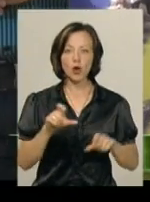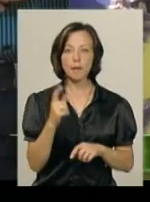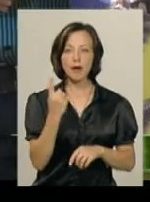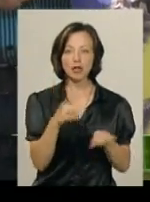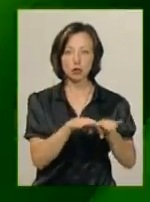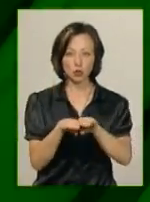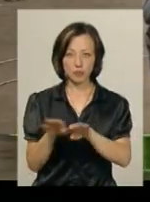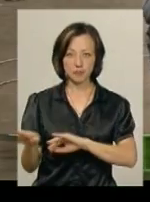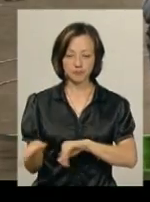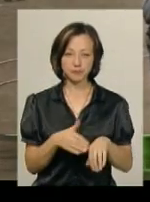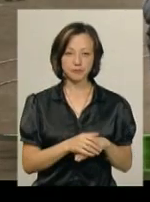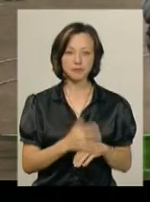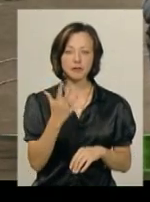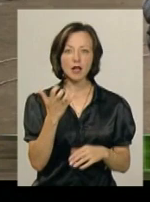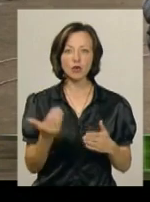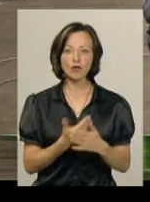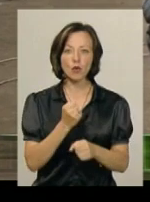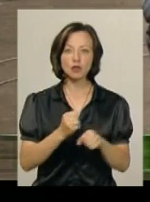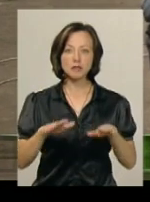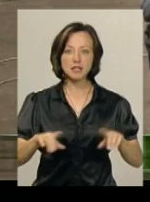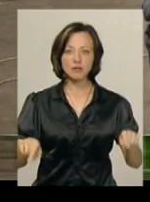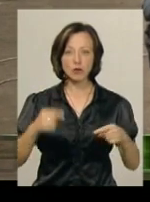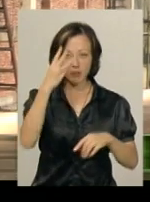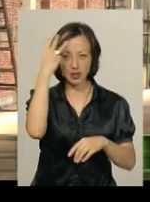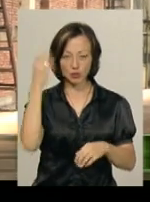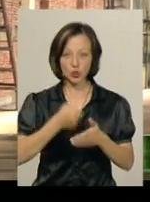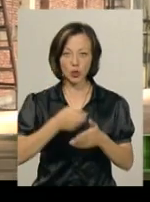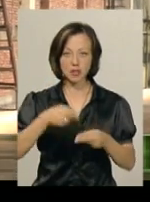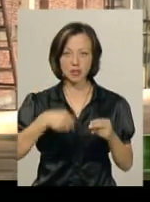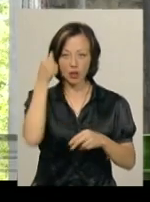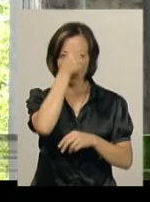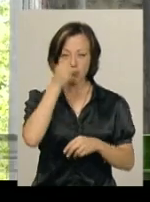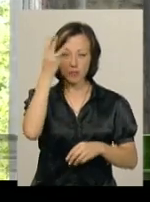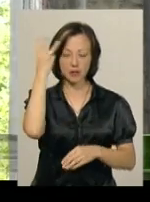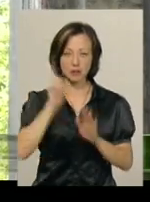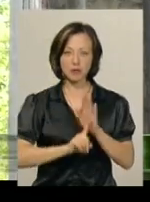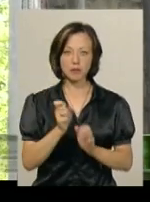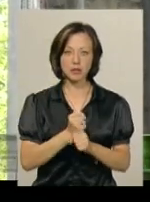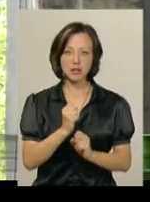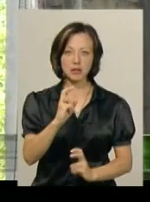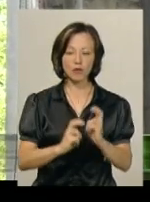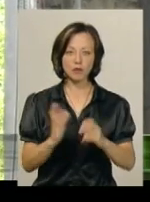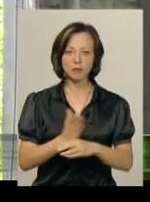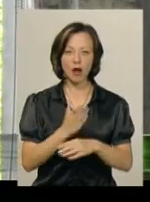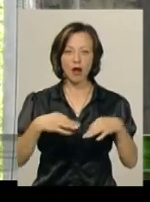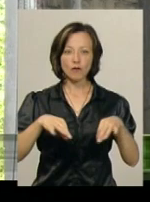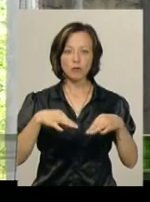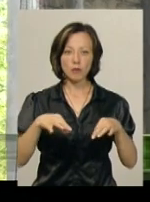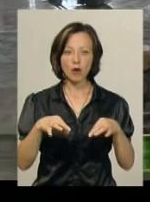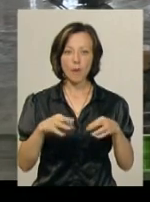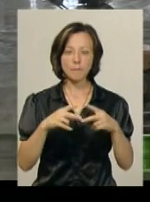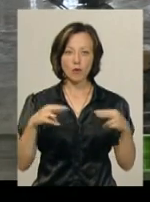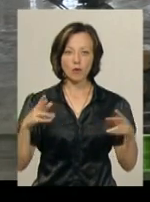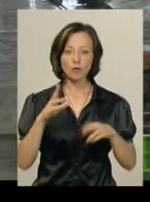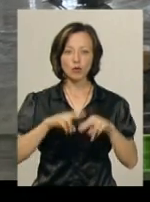перший ступінь. 500 нових робочих місць в Орі Хмельницькому до кінця року. В обласному центрі запрацює завод з виробництва автомобільної проводки,